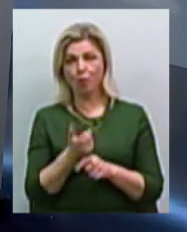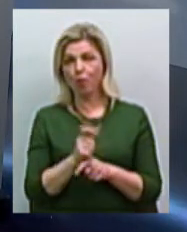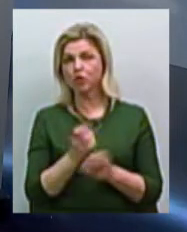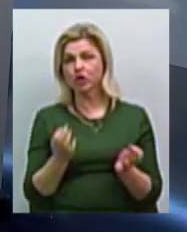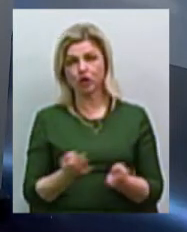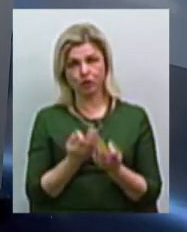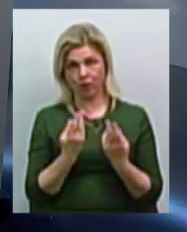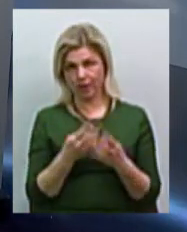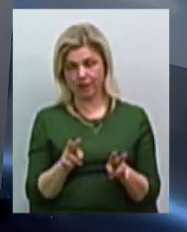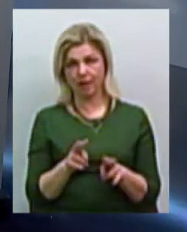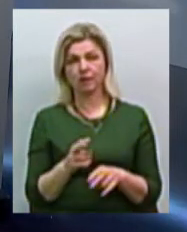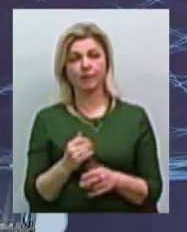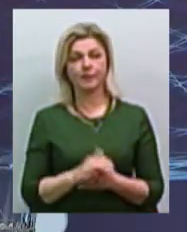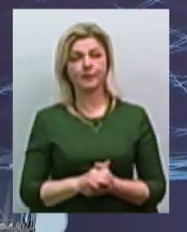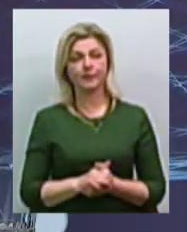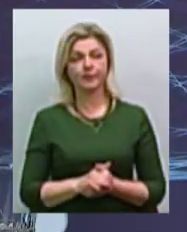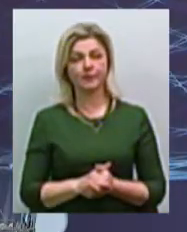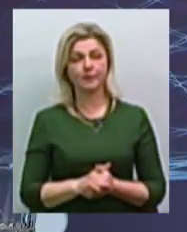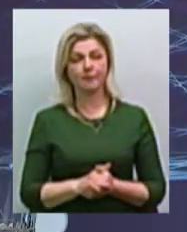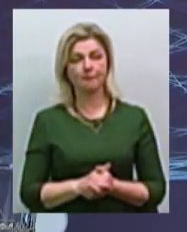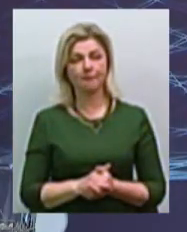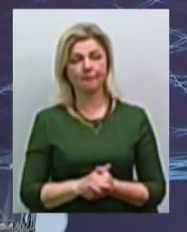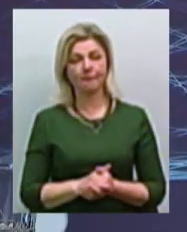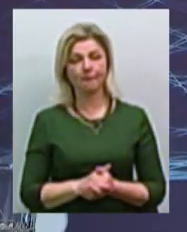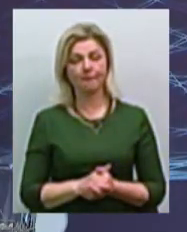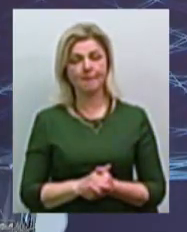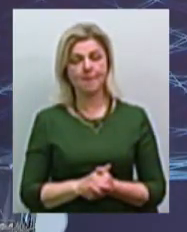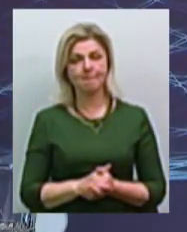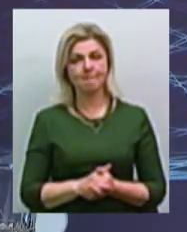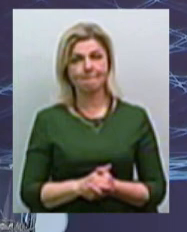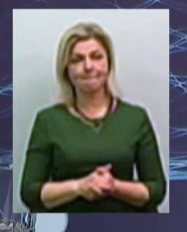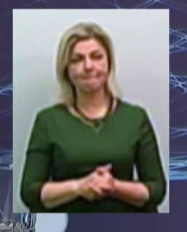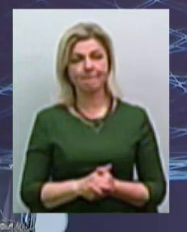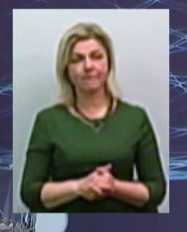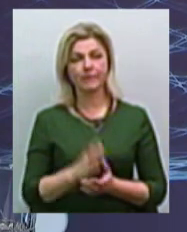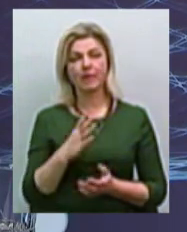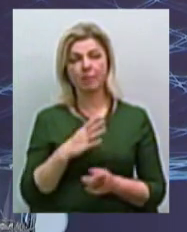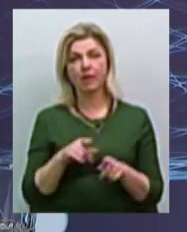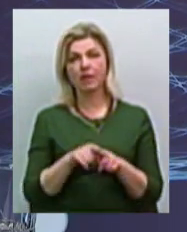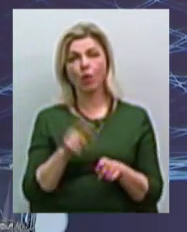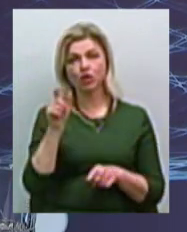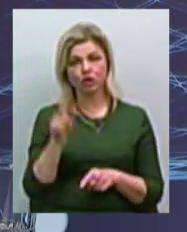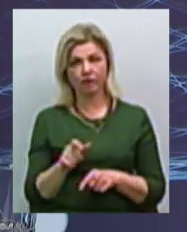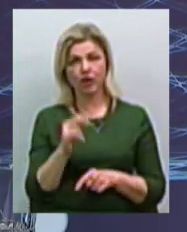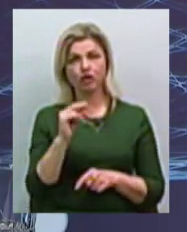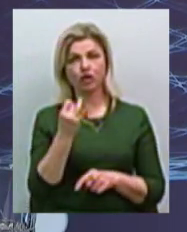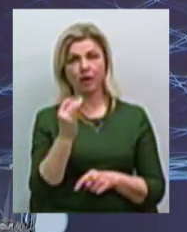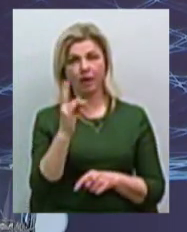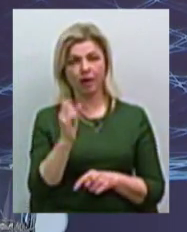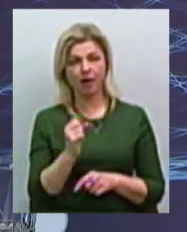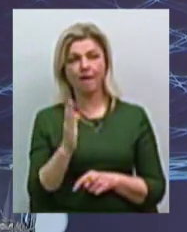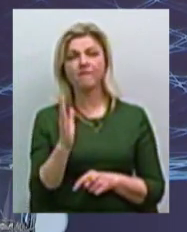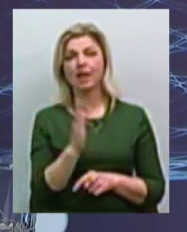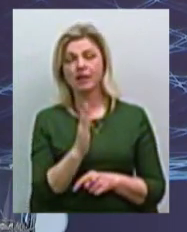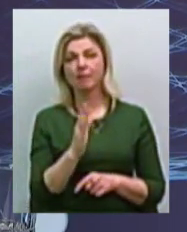Света в руках держав Левий. І він сказав, що немає. Але був такий чоловік, як Чайка, Владимир